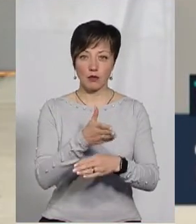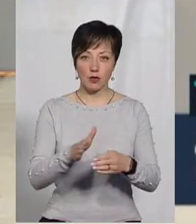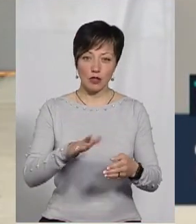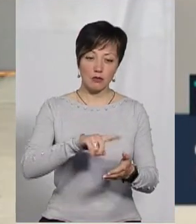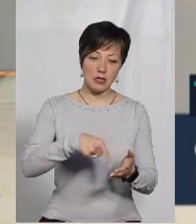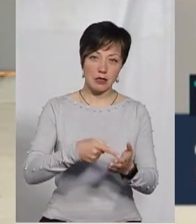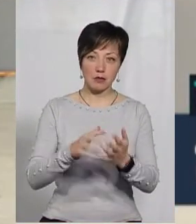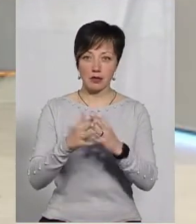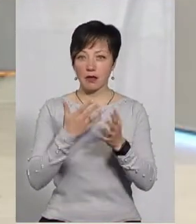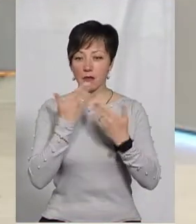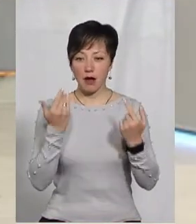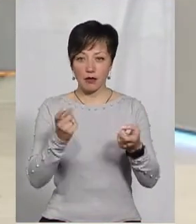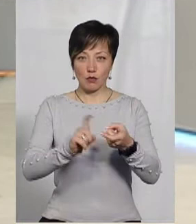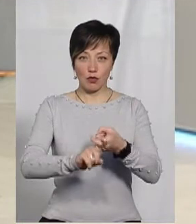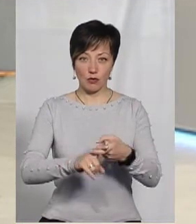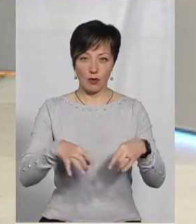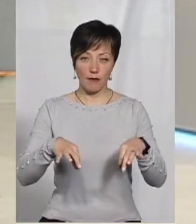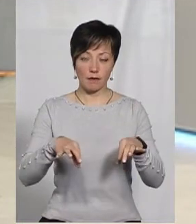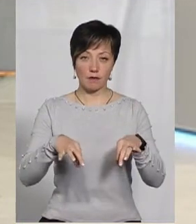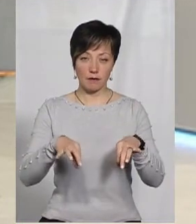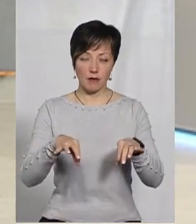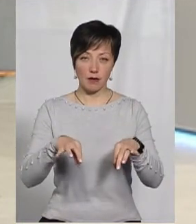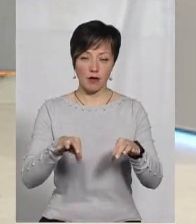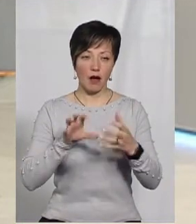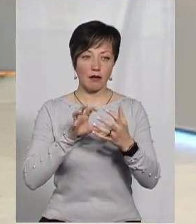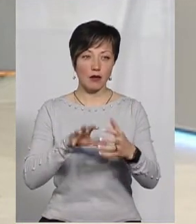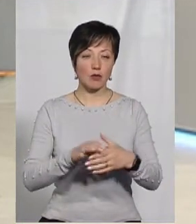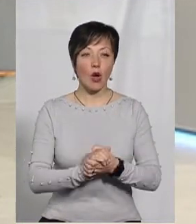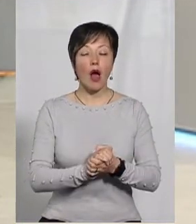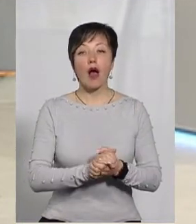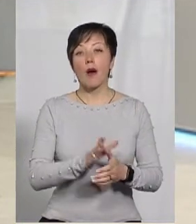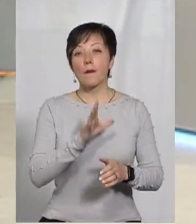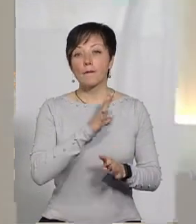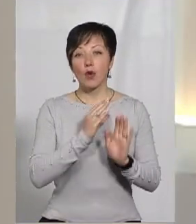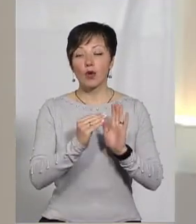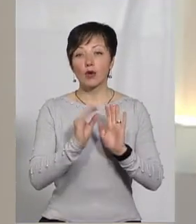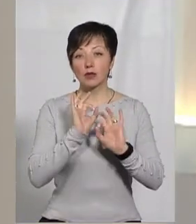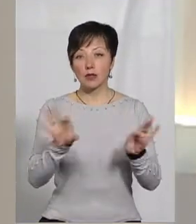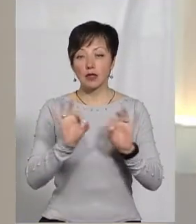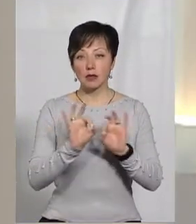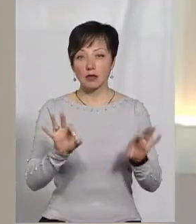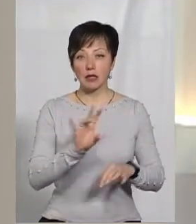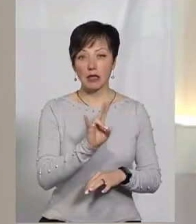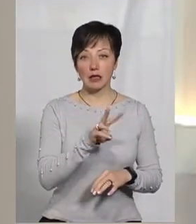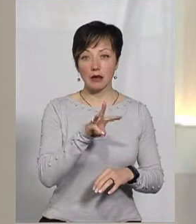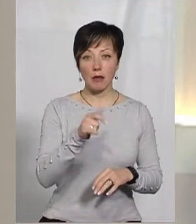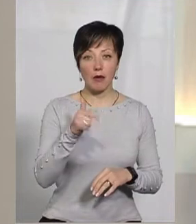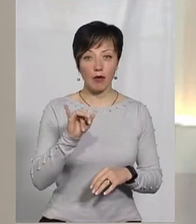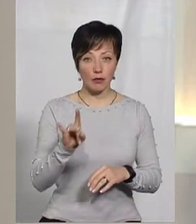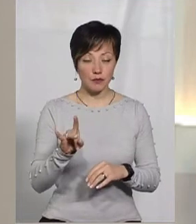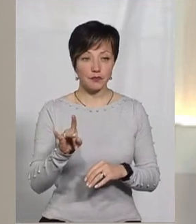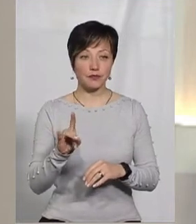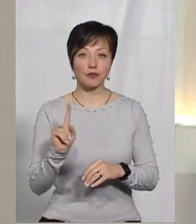населеними пунктами області. Немає сполучення. Було зазначено в коментарі Ніне Магур Суспільному,